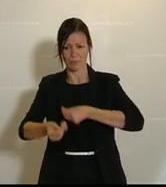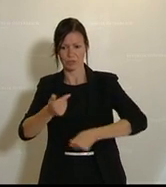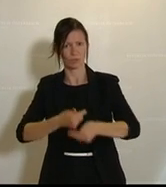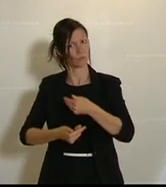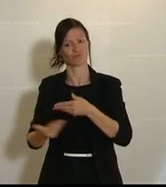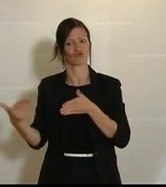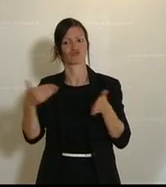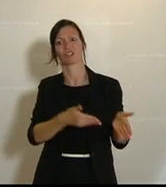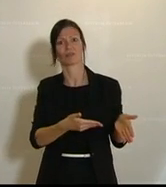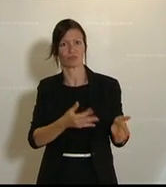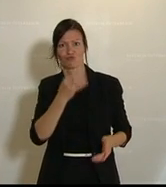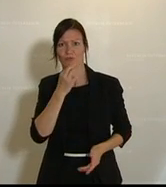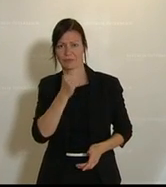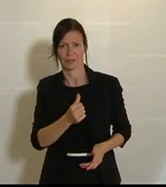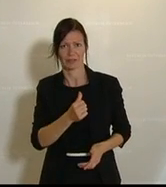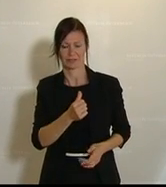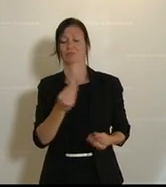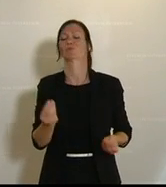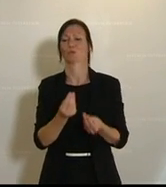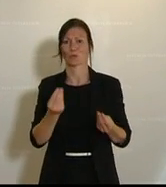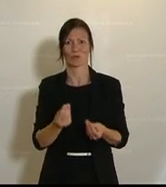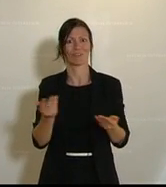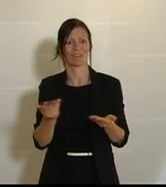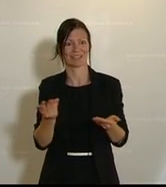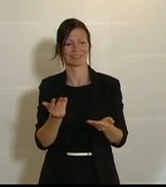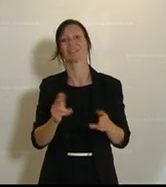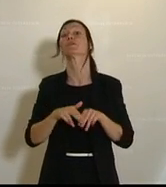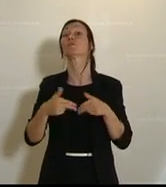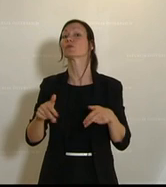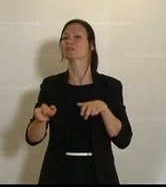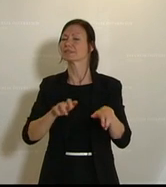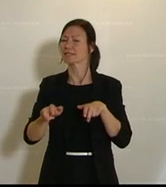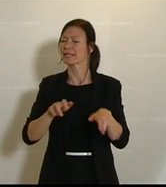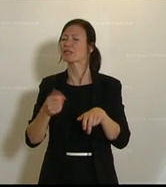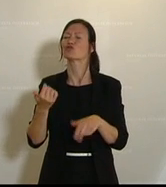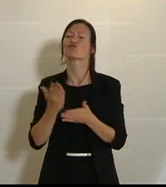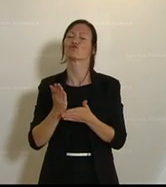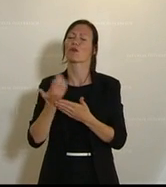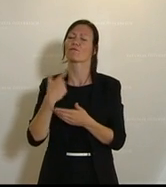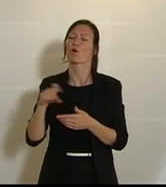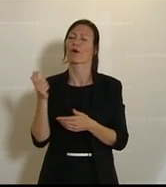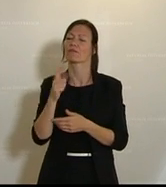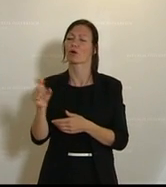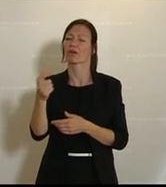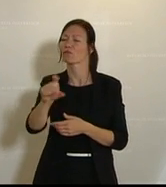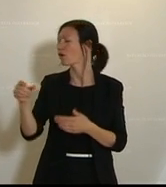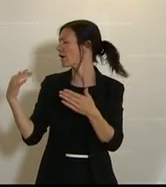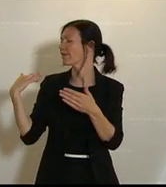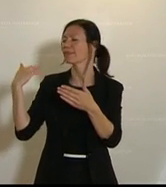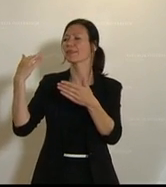Grund, weil nämlich diese Bundesregierung seit Wochen säumig ist,